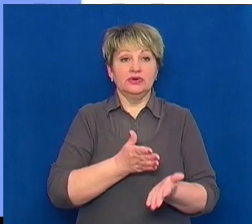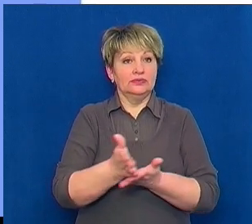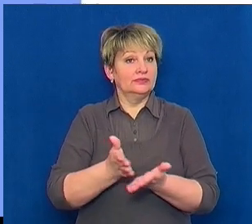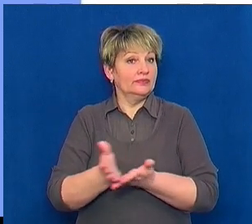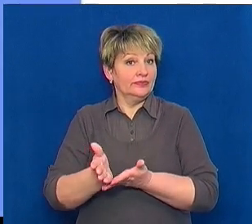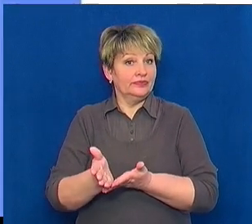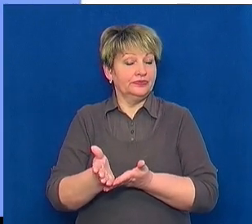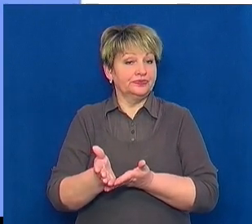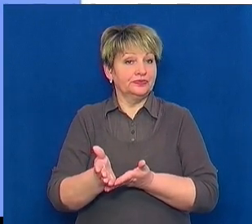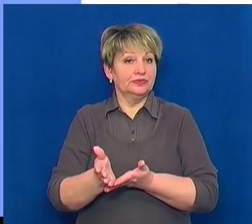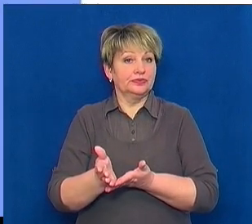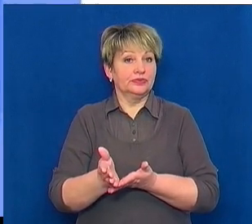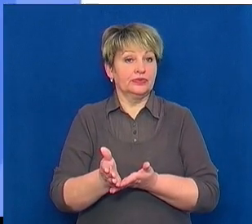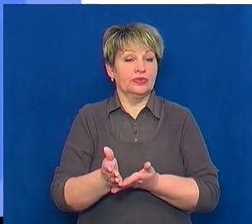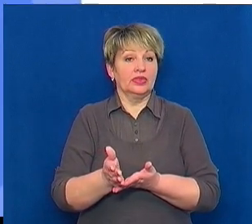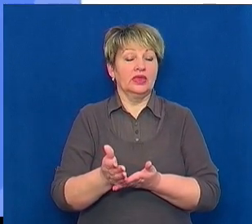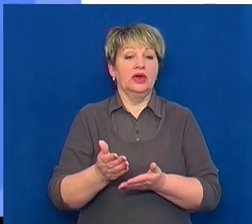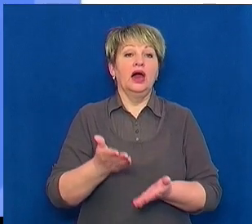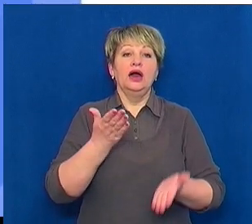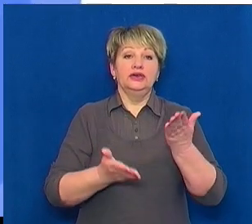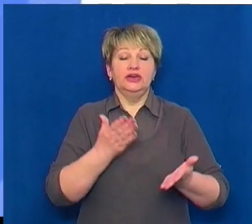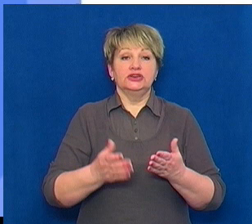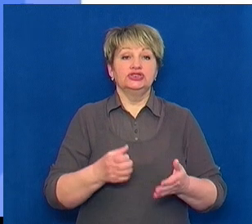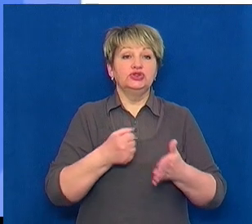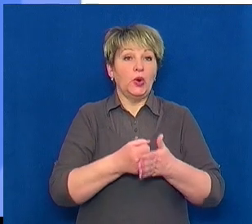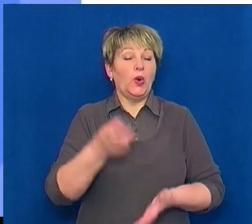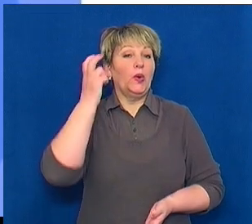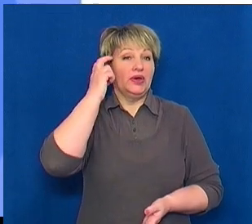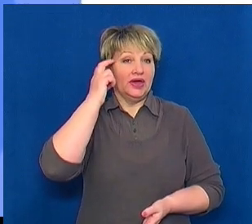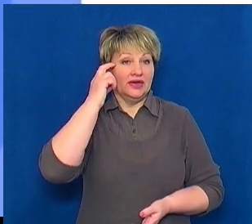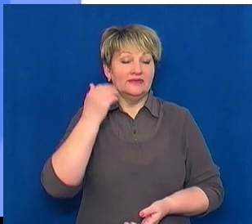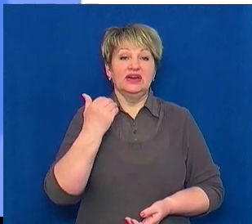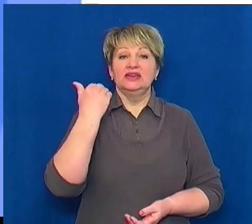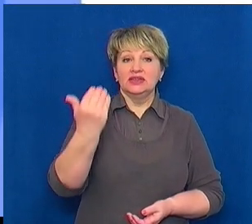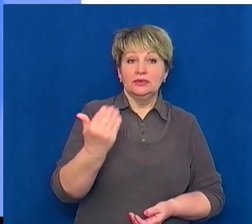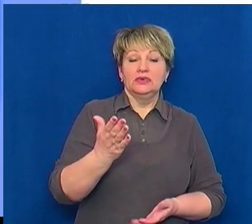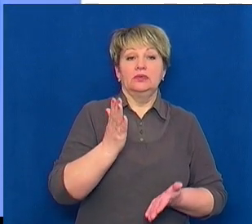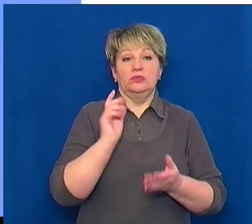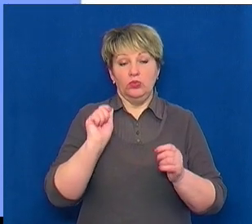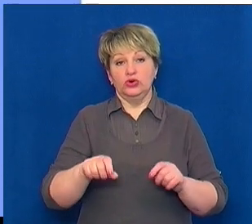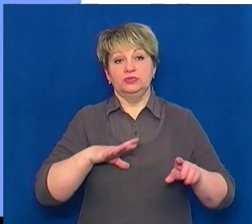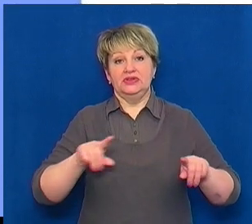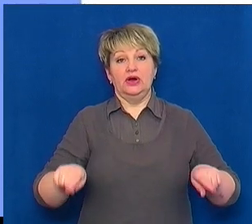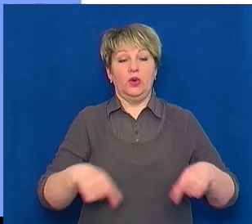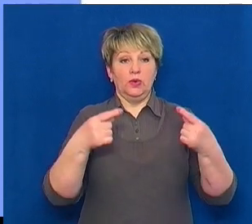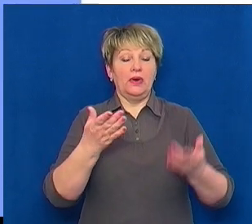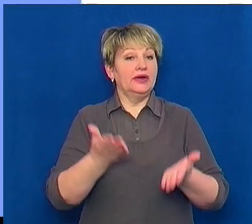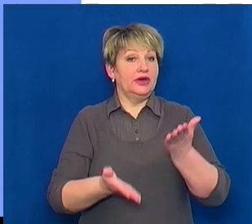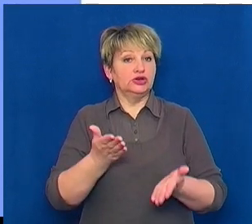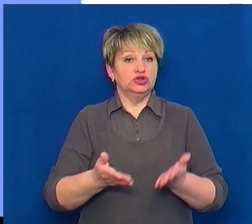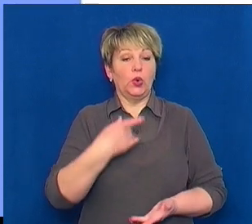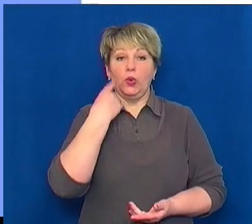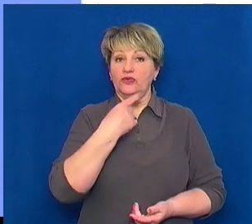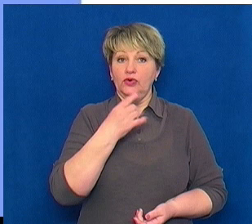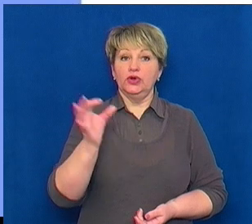велику Олександрівську лікарню міста Києва, в ній їхній робота може організована бути одним способом. Якщо ми говоримо про,